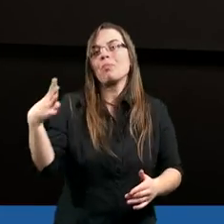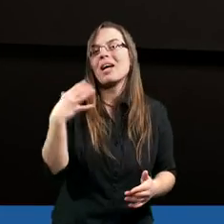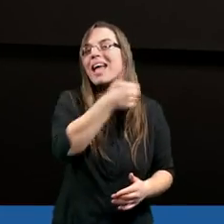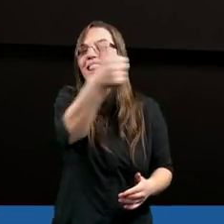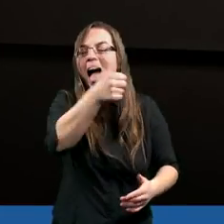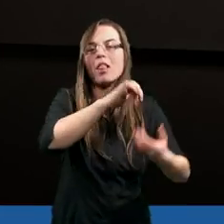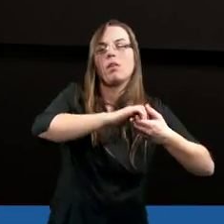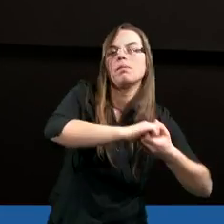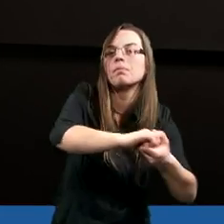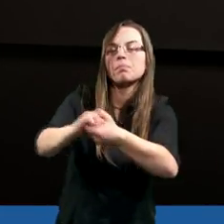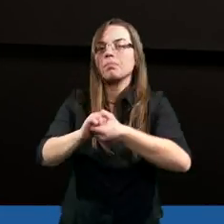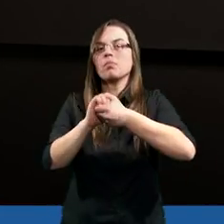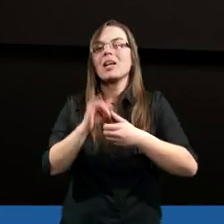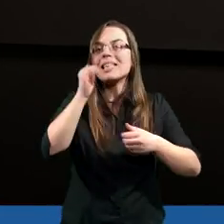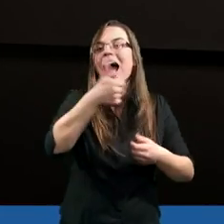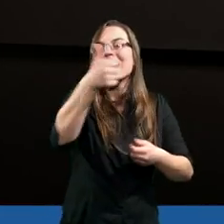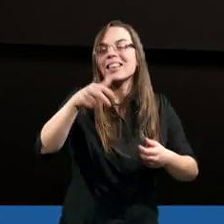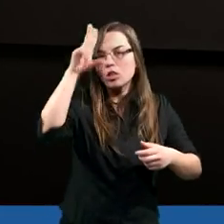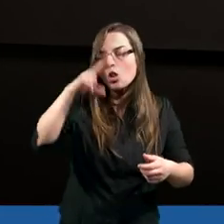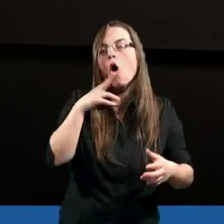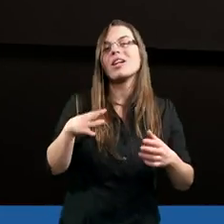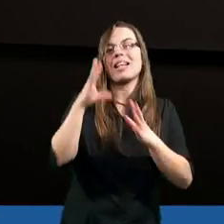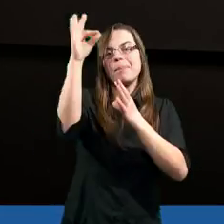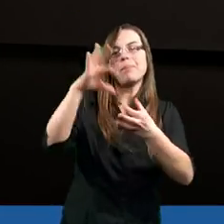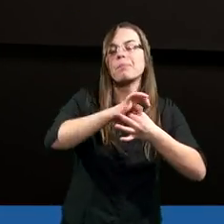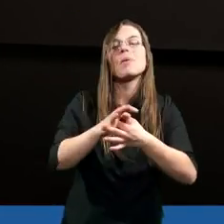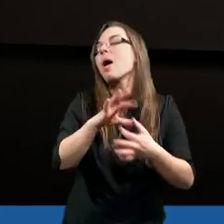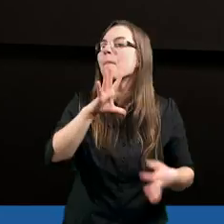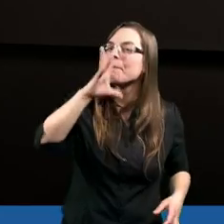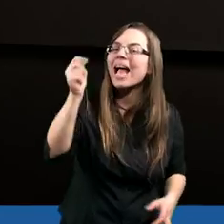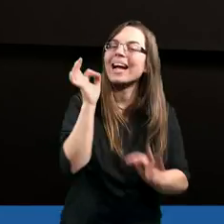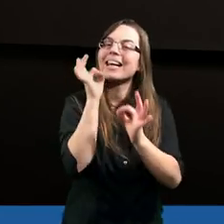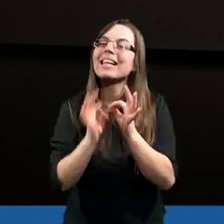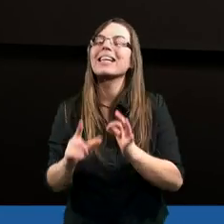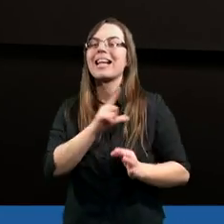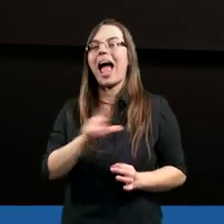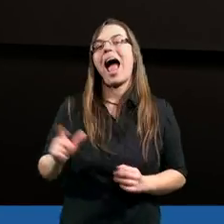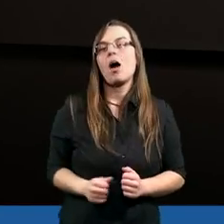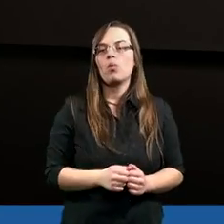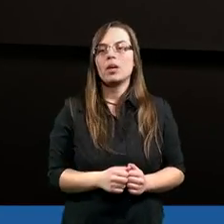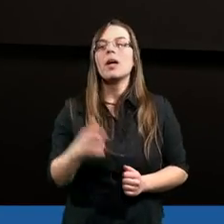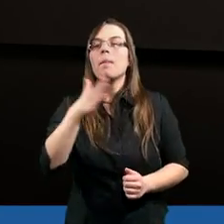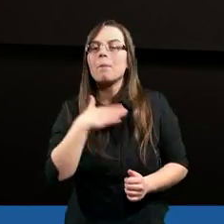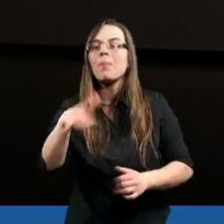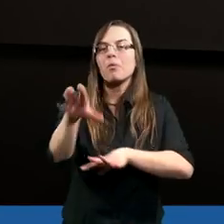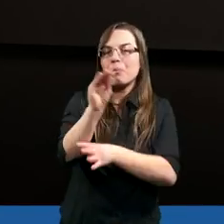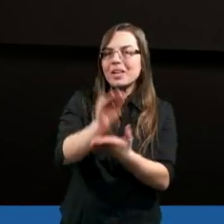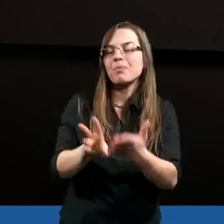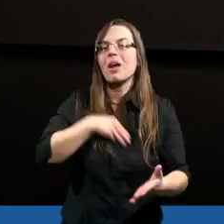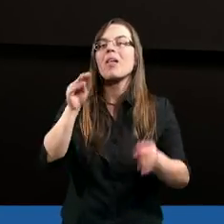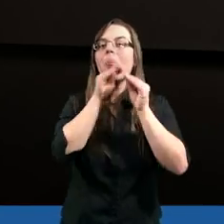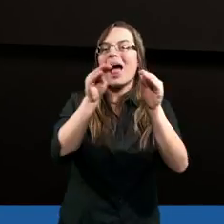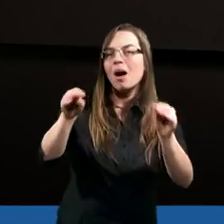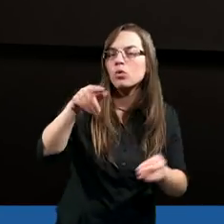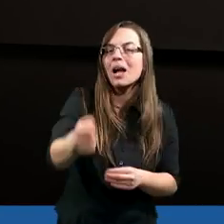jedno jak z Ojcem. Piękny ideał. I mamy w Piśmie Świętym,